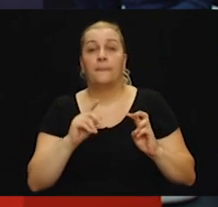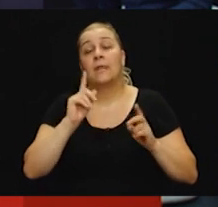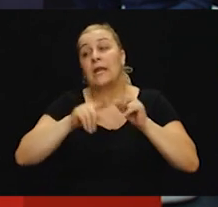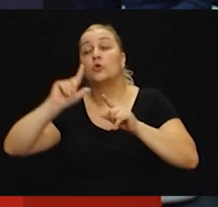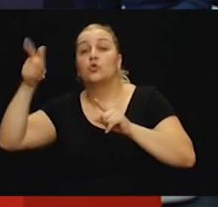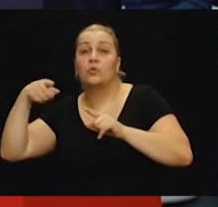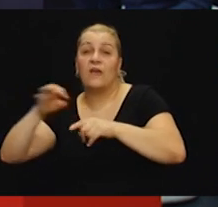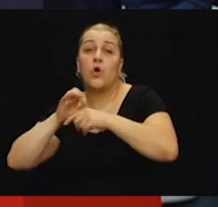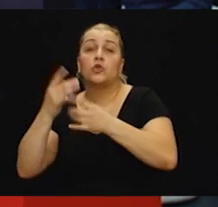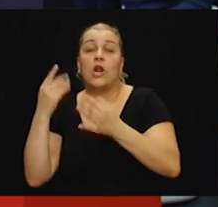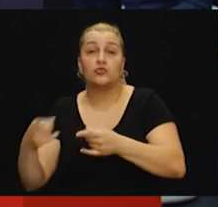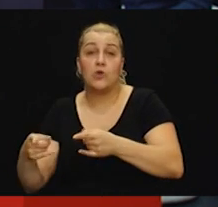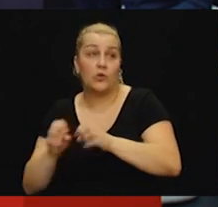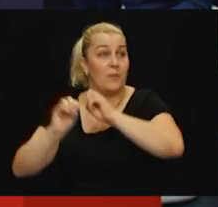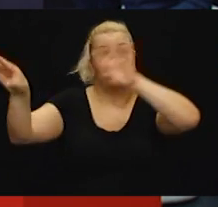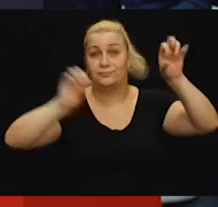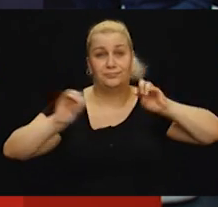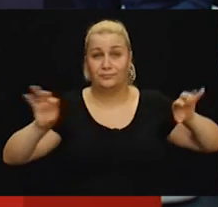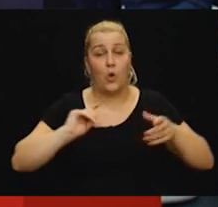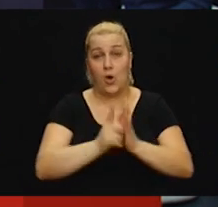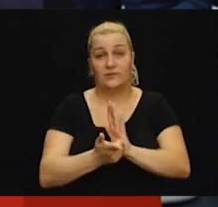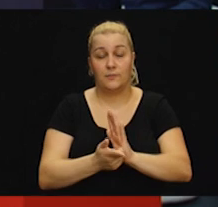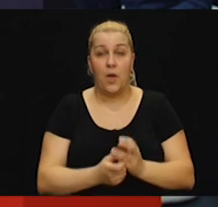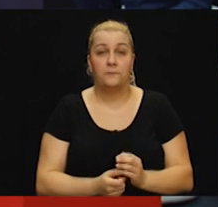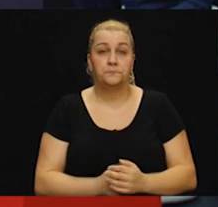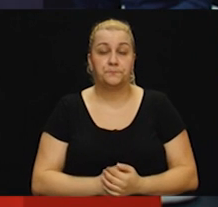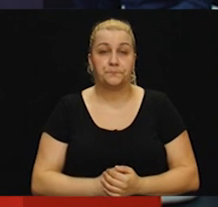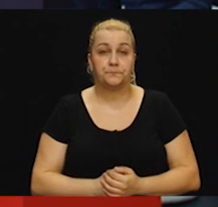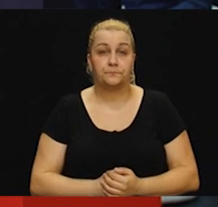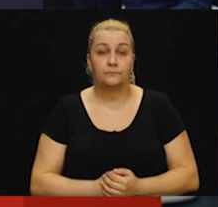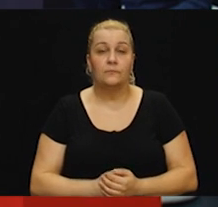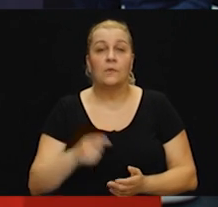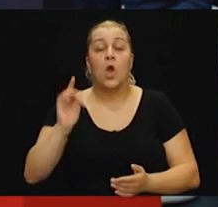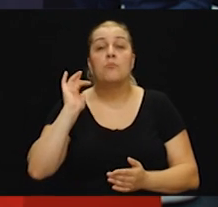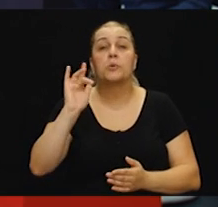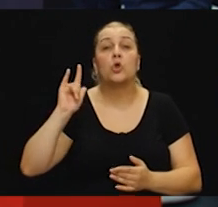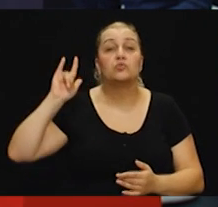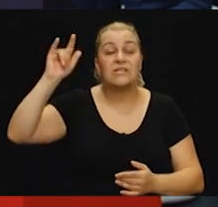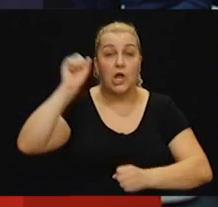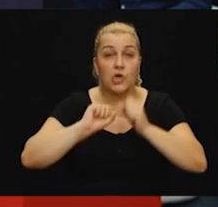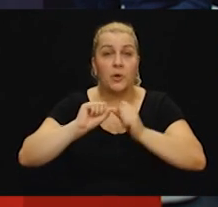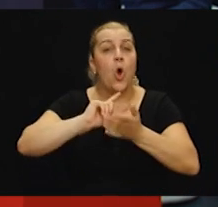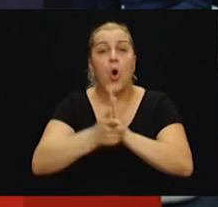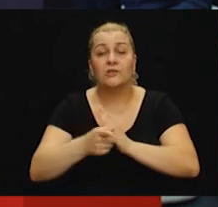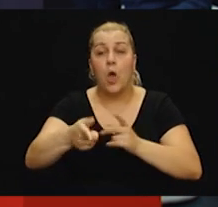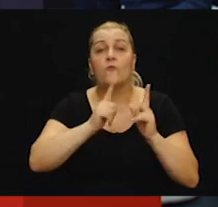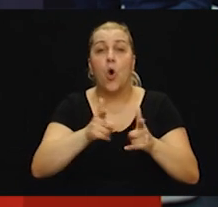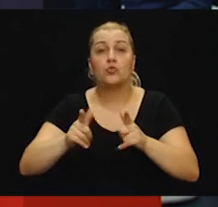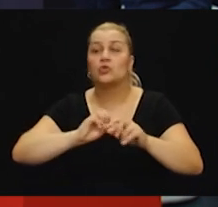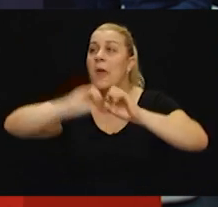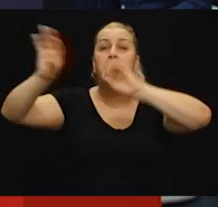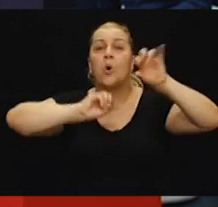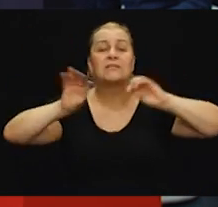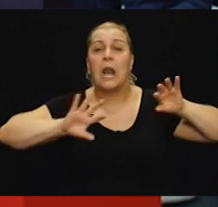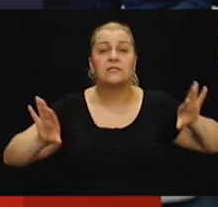neko drugi računaj. Mislim, PZO postrojba nekako biće uljetić. oružje odmah isto na lokacije kako bi se moglo